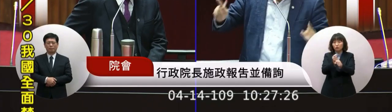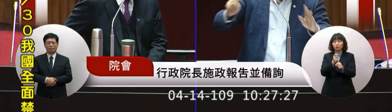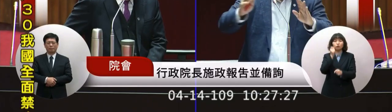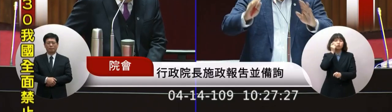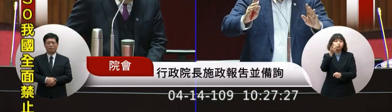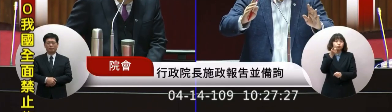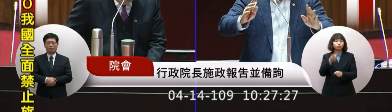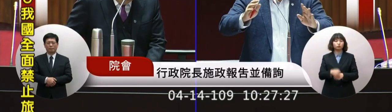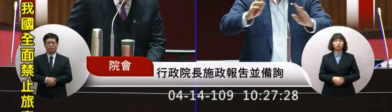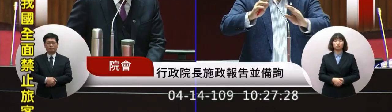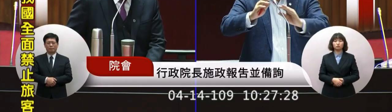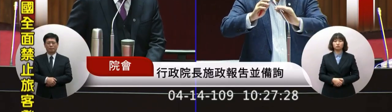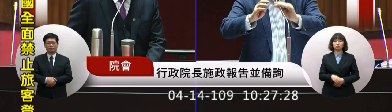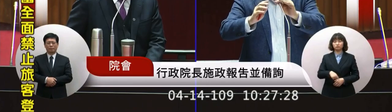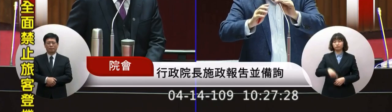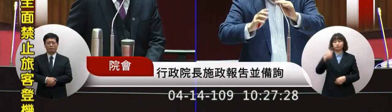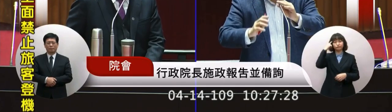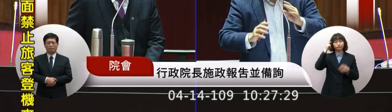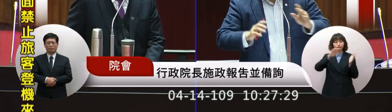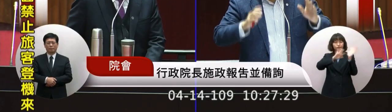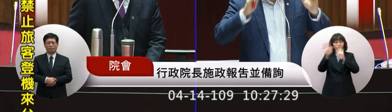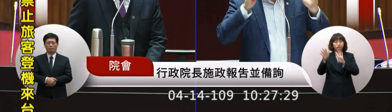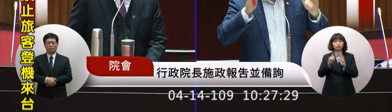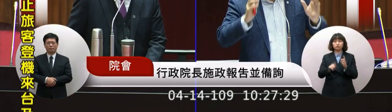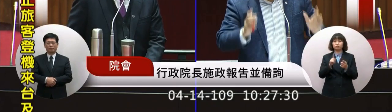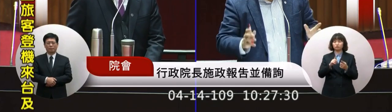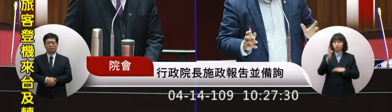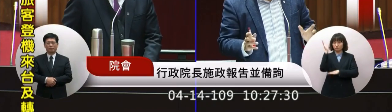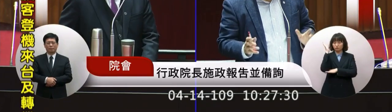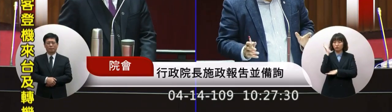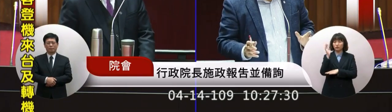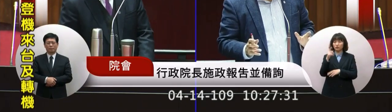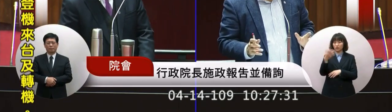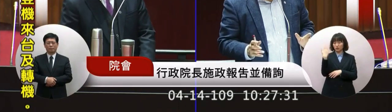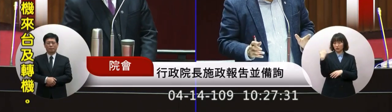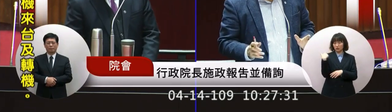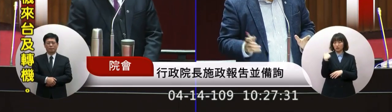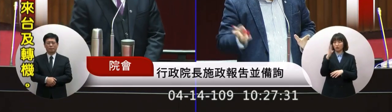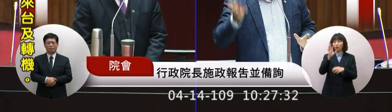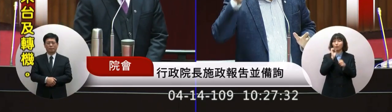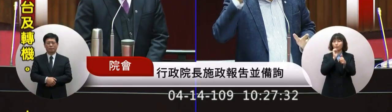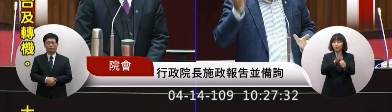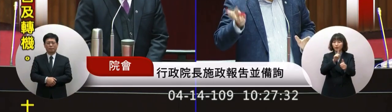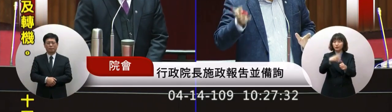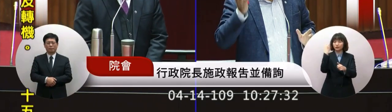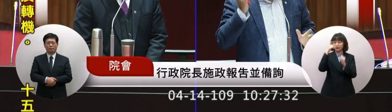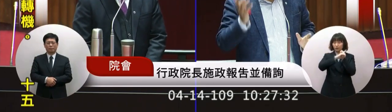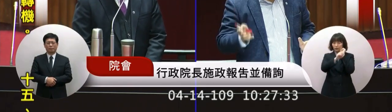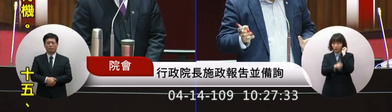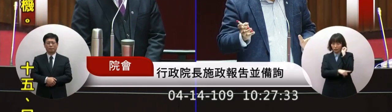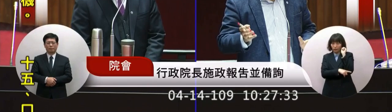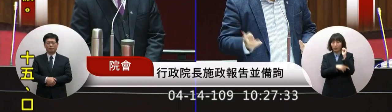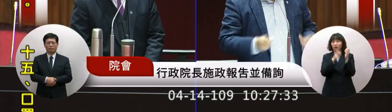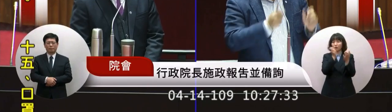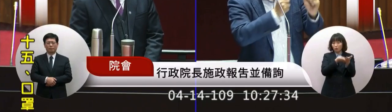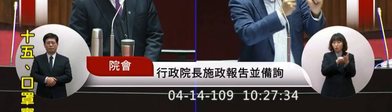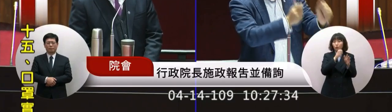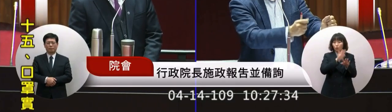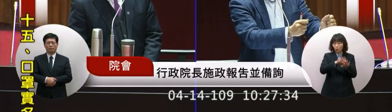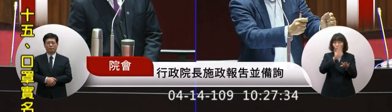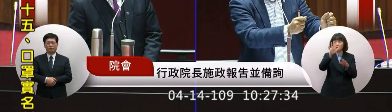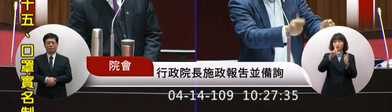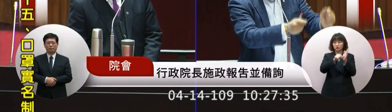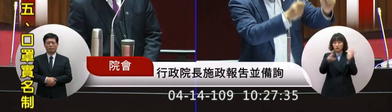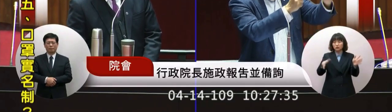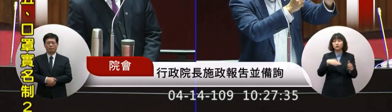長我認為這個政府既然當初有跟人家講說新法上來很嚴張反